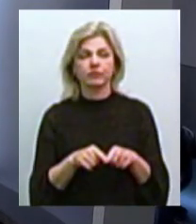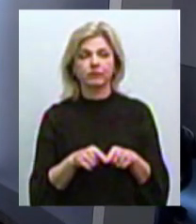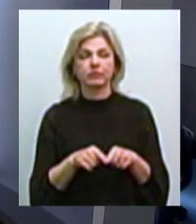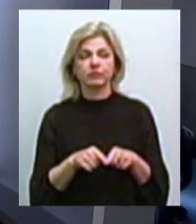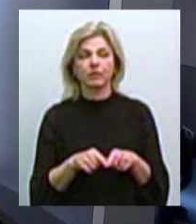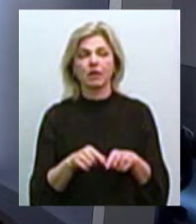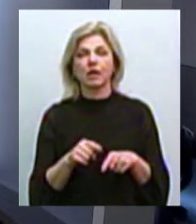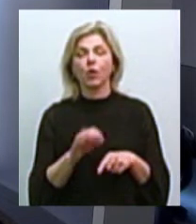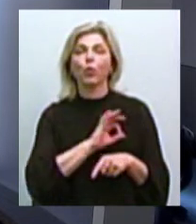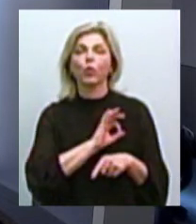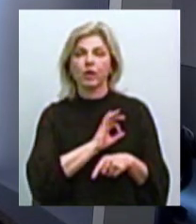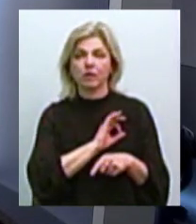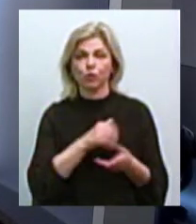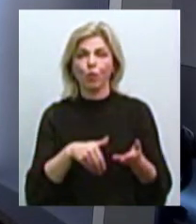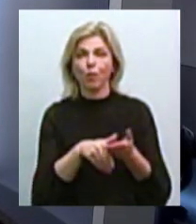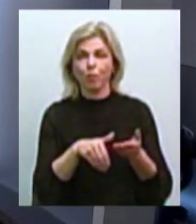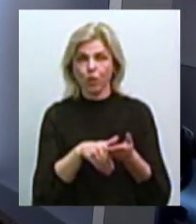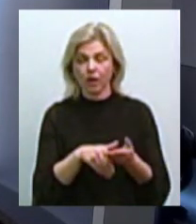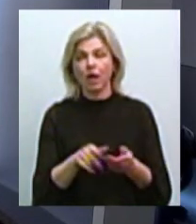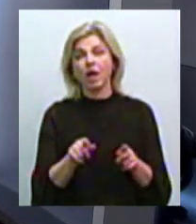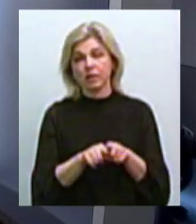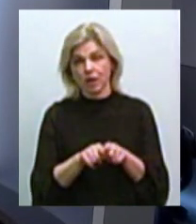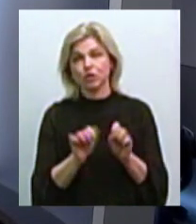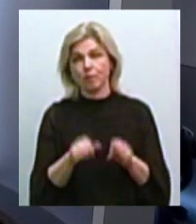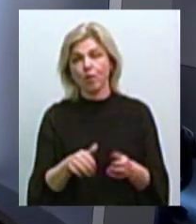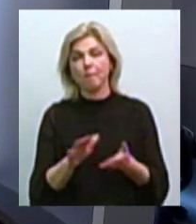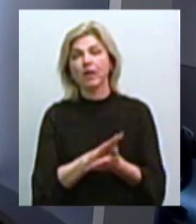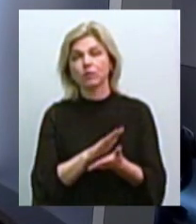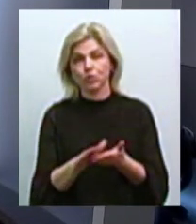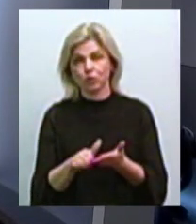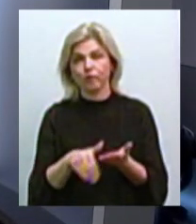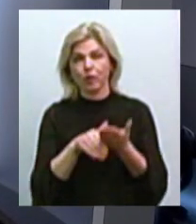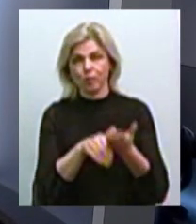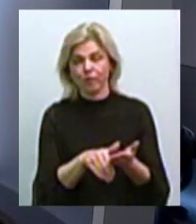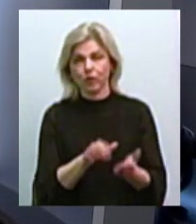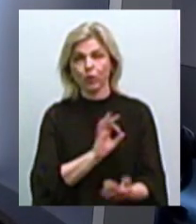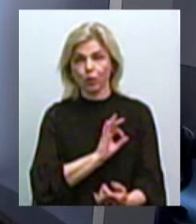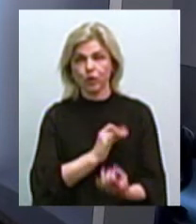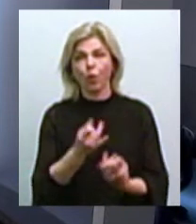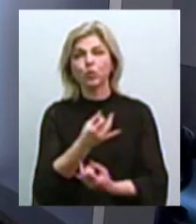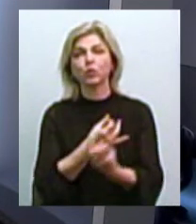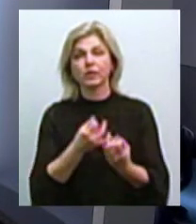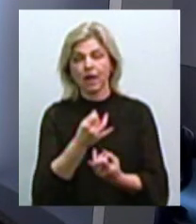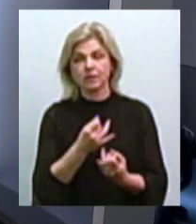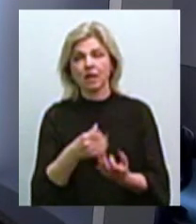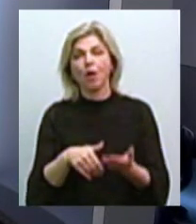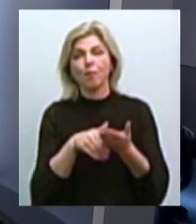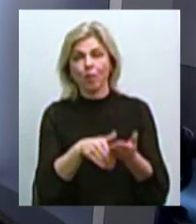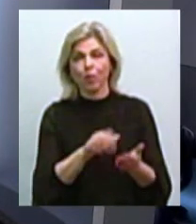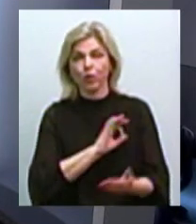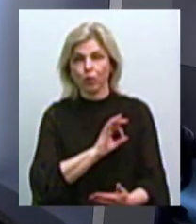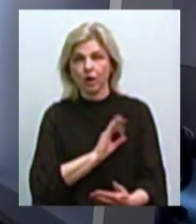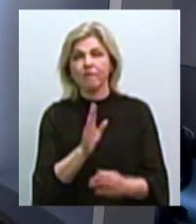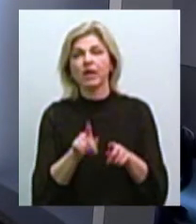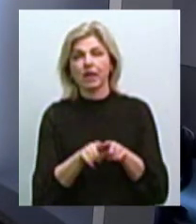допомоги юридичної, які можуть теж надавати безкоштовну юридичну консультацію, юридичну допомогу в